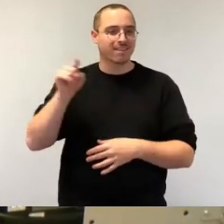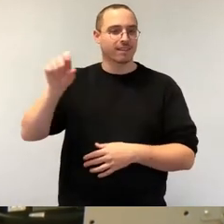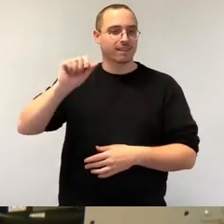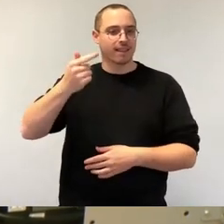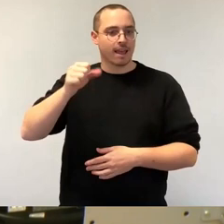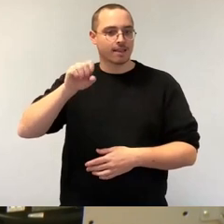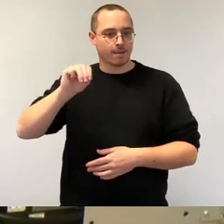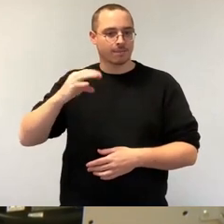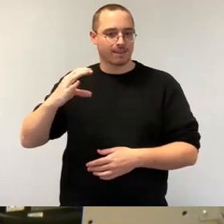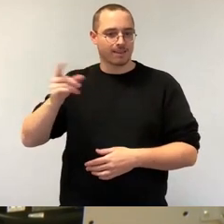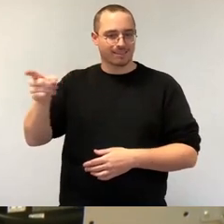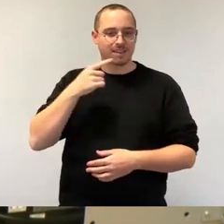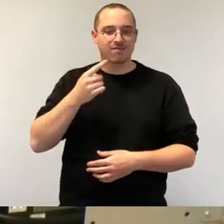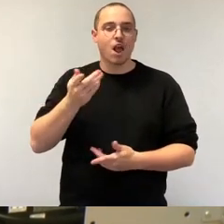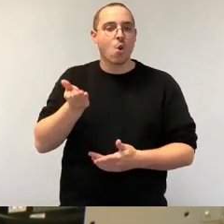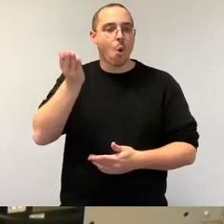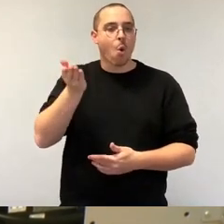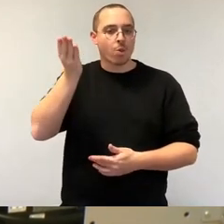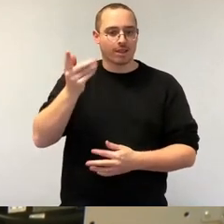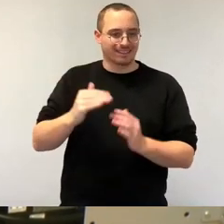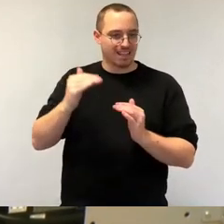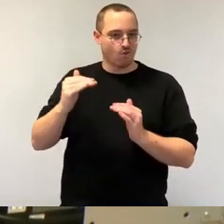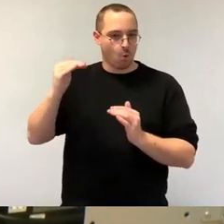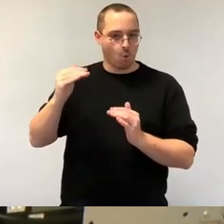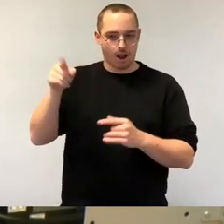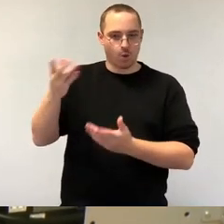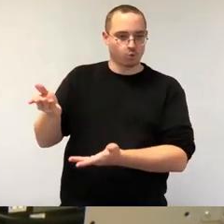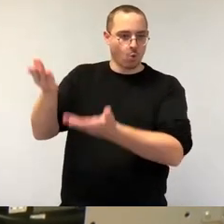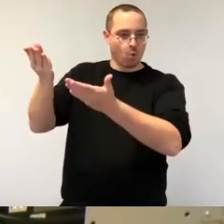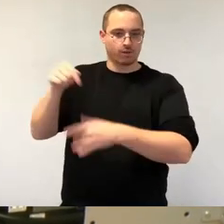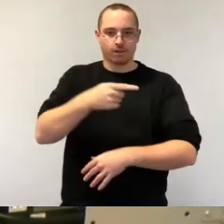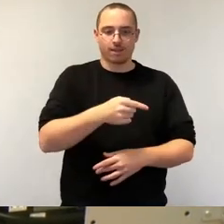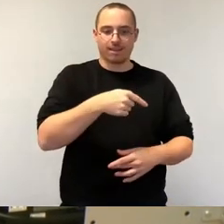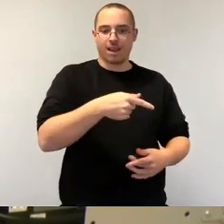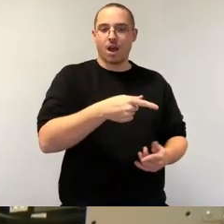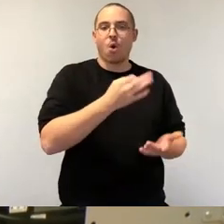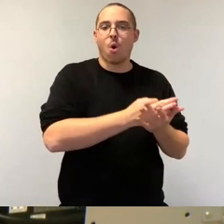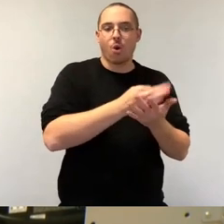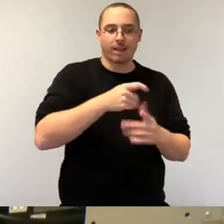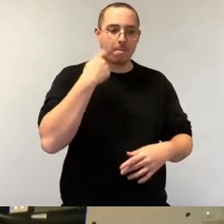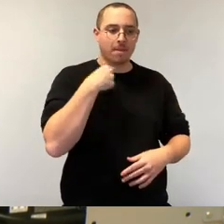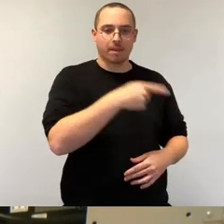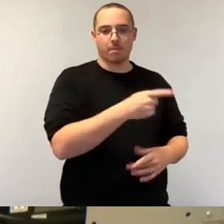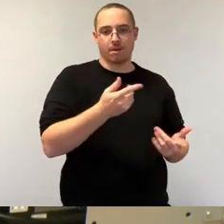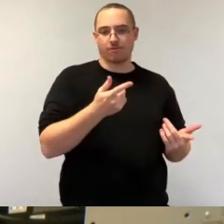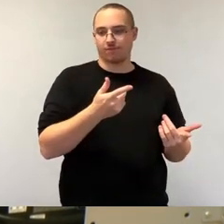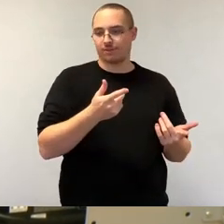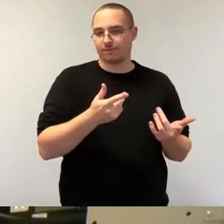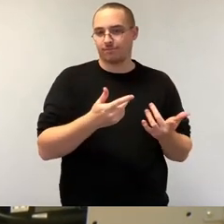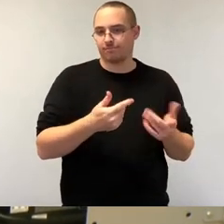abwirbt, gesperrt in volle Straßen durch zunehmenden Verkehr oder lange Wartezeiten in der gesundheitlichen Infrastruktur.